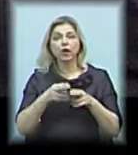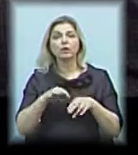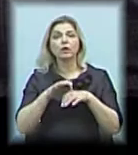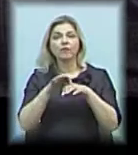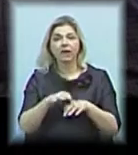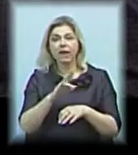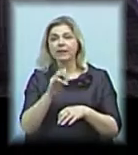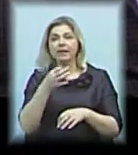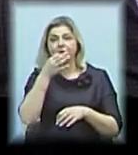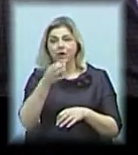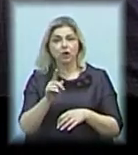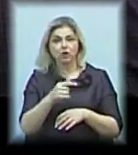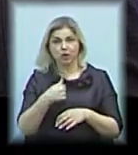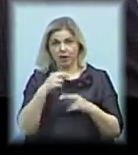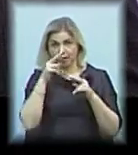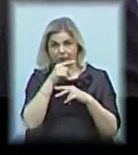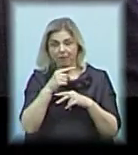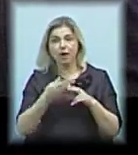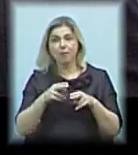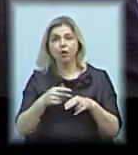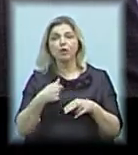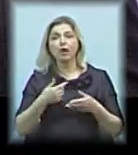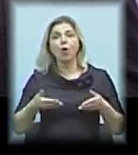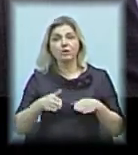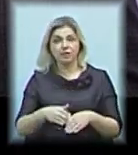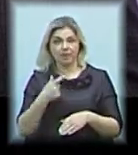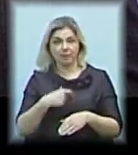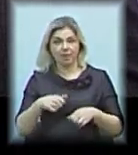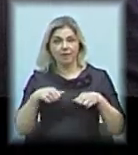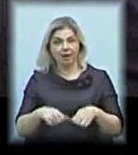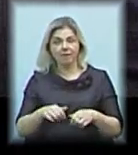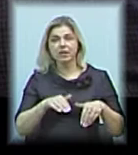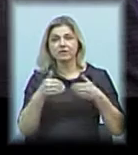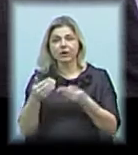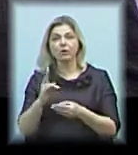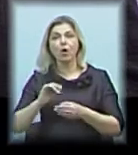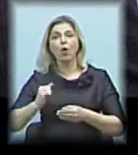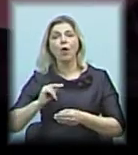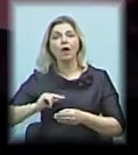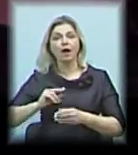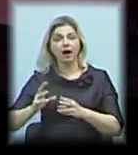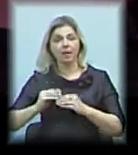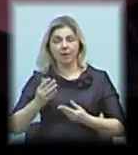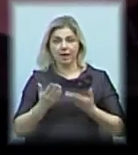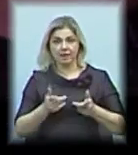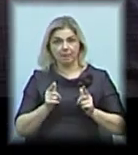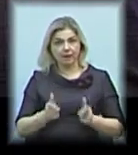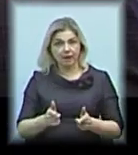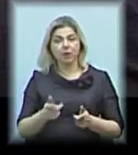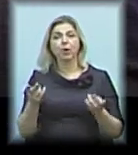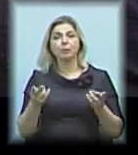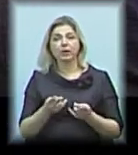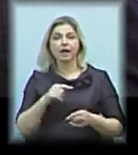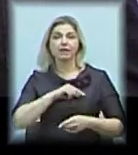суті, не сказали, що я не правий. Тому я залишив за собою право звернутися до колег, якщо колеги підтримають. Потрібний –